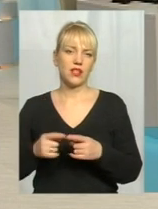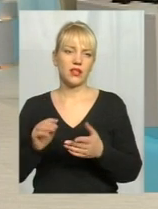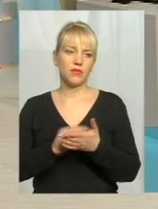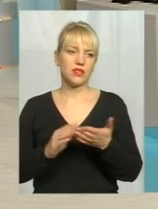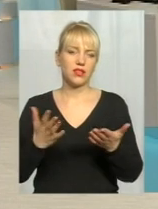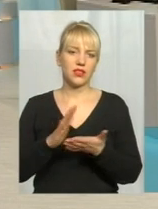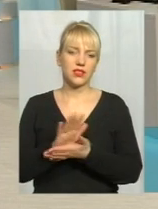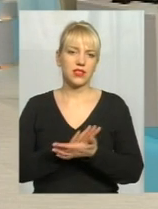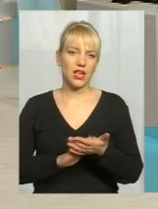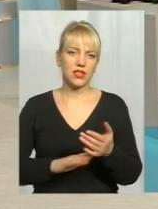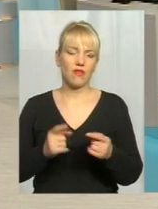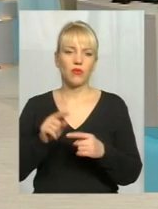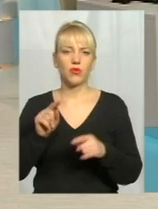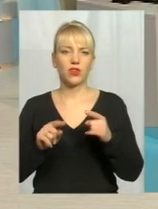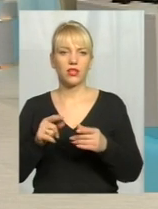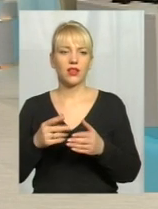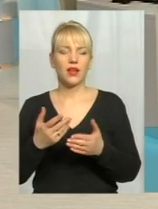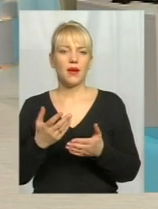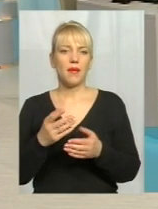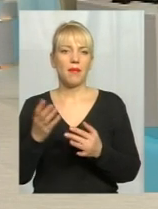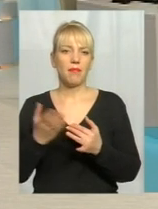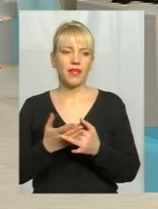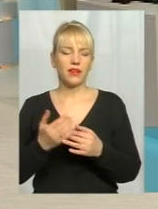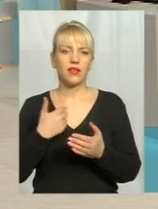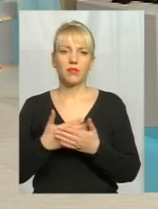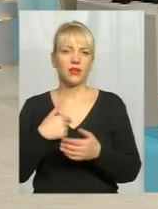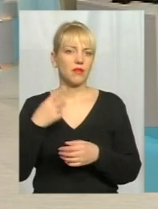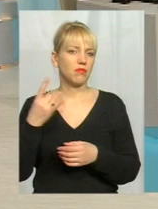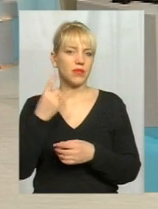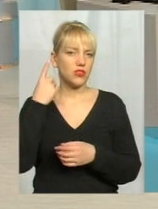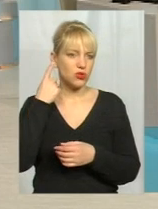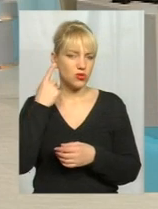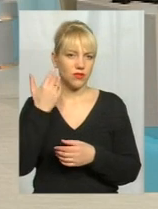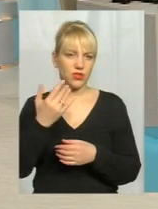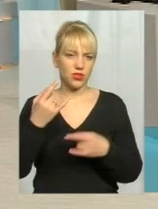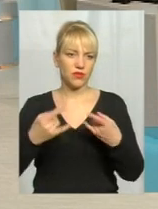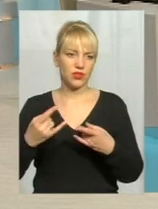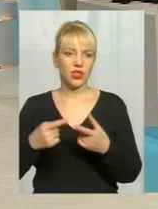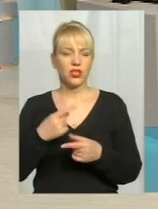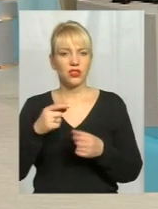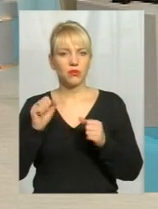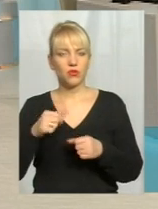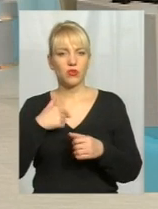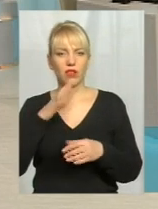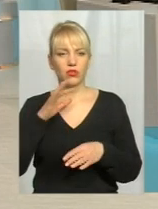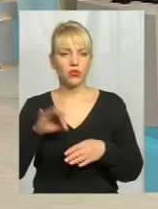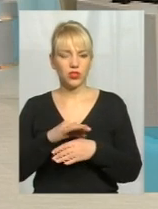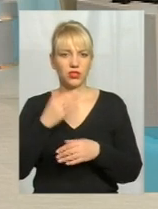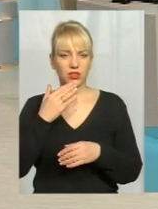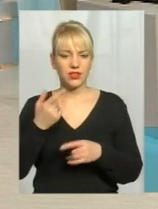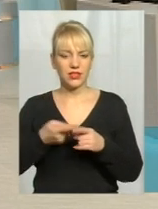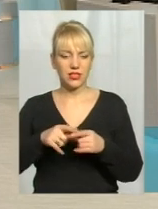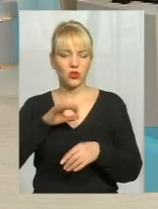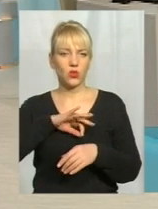заяву про деякі пільги, до прикладу, я взагалі спершу чую з вашого ефіру. Чи може я, як дружина, не можу? Так.